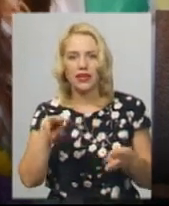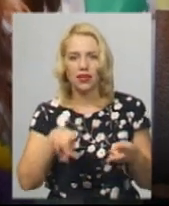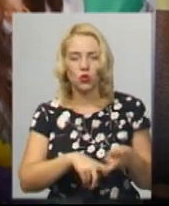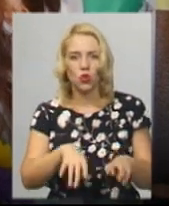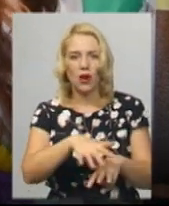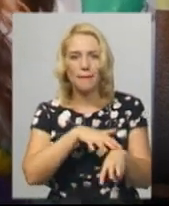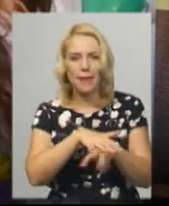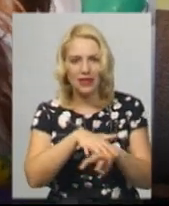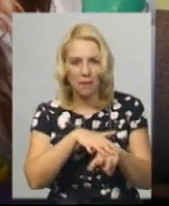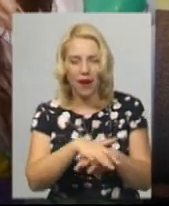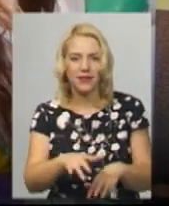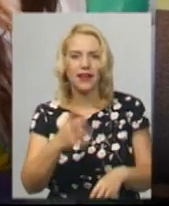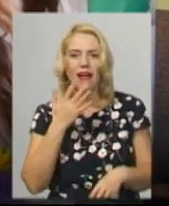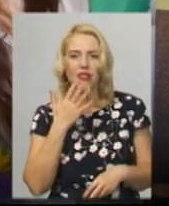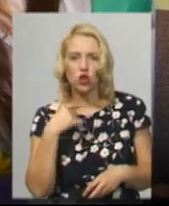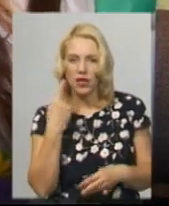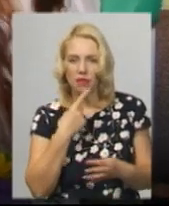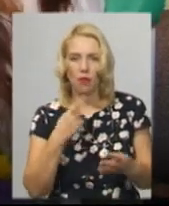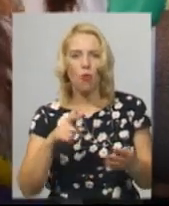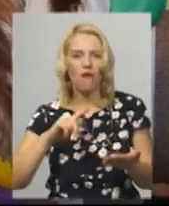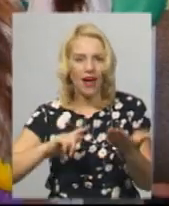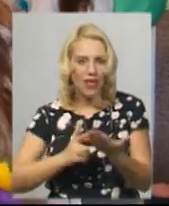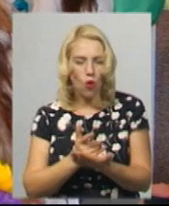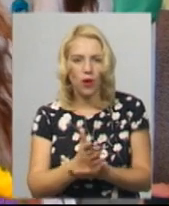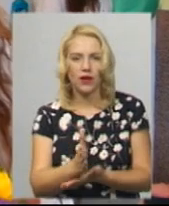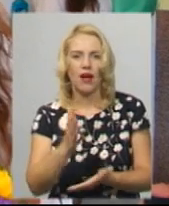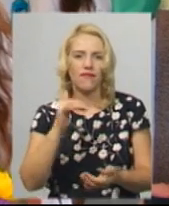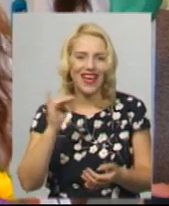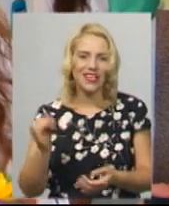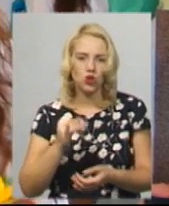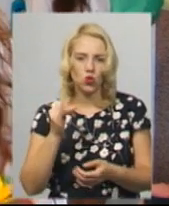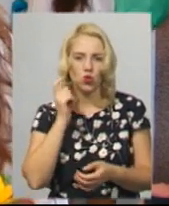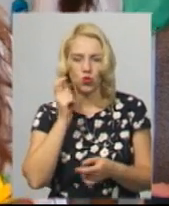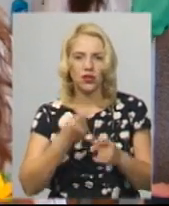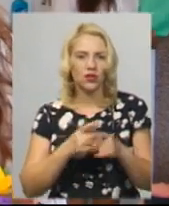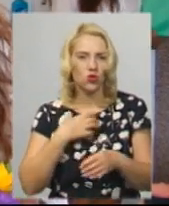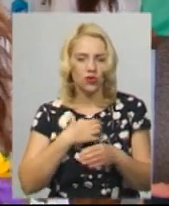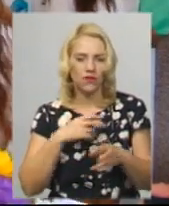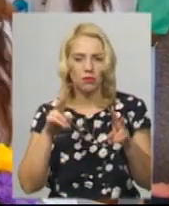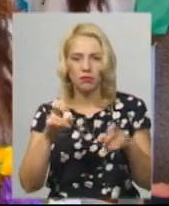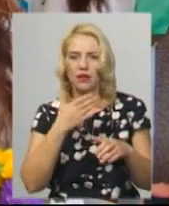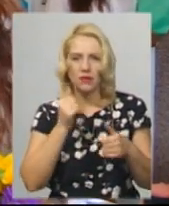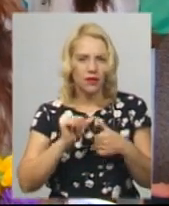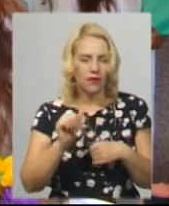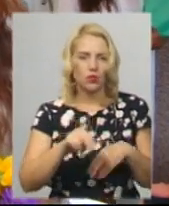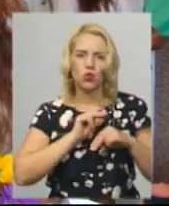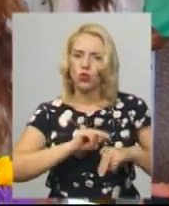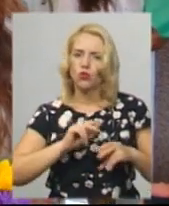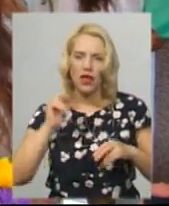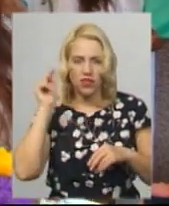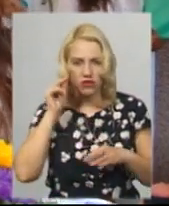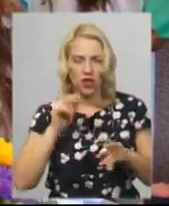математика, іноземна мова, географія, історія України. Це основні предмети. Виключені зі списку трудове навчання,